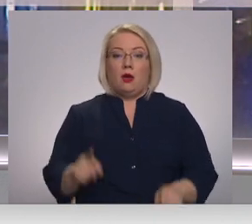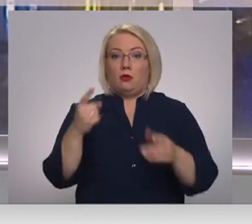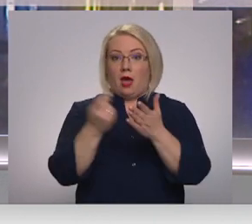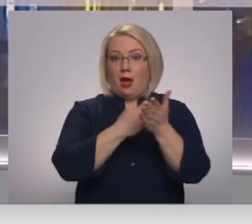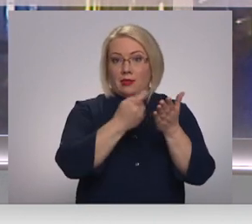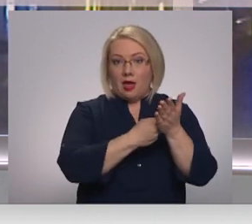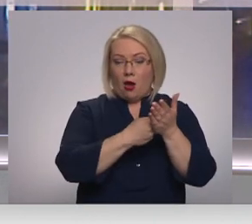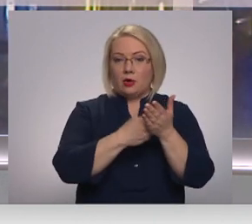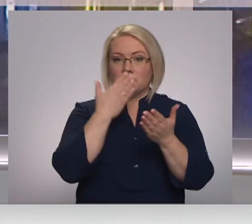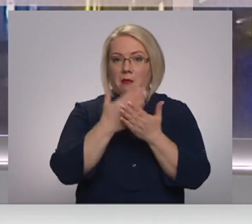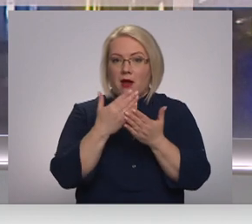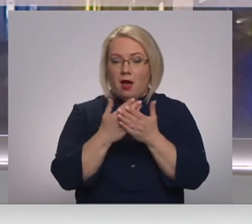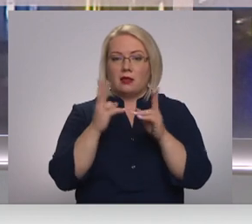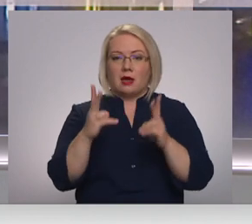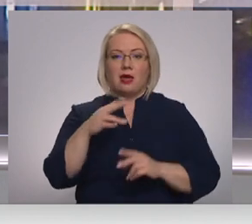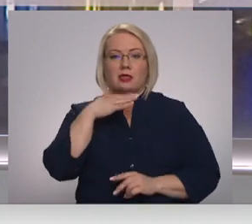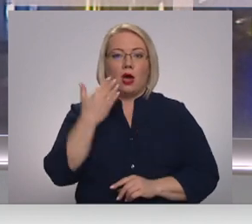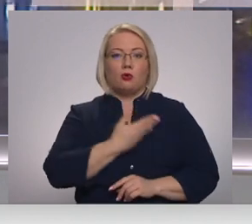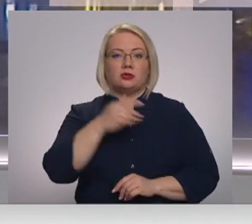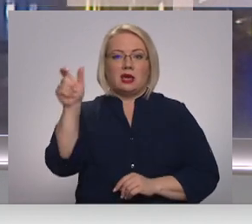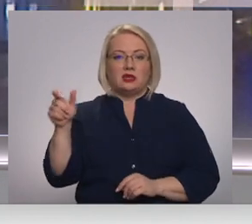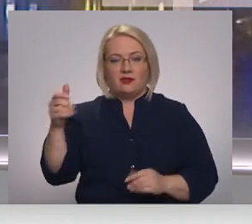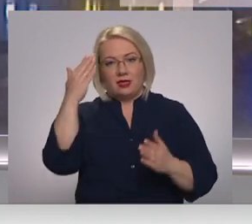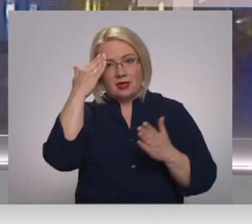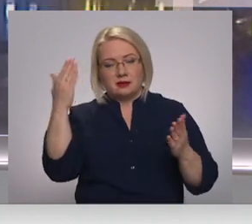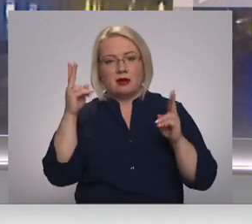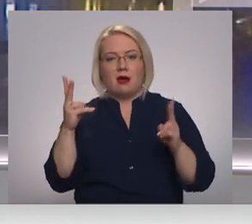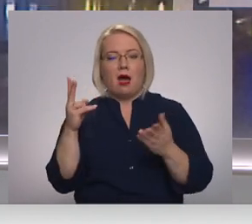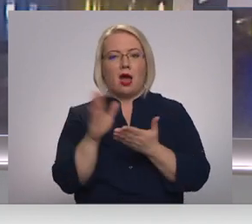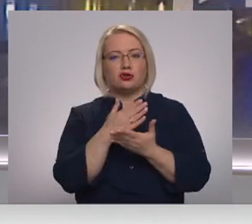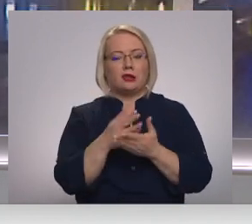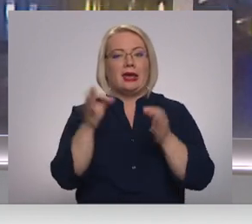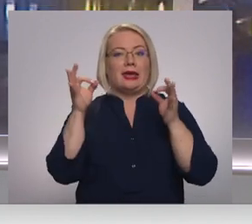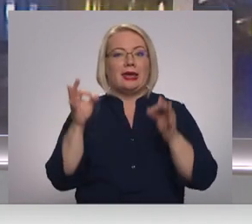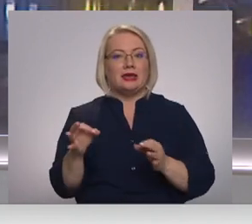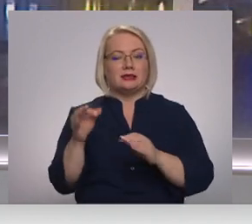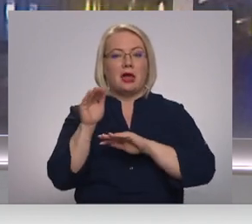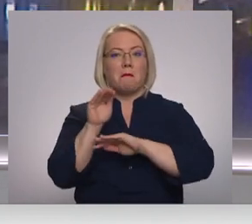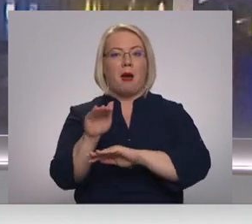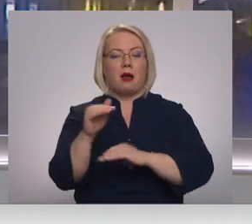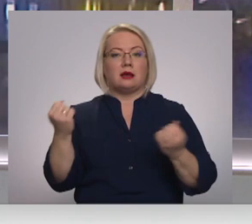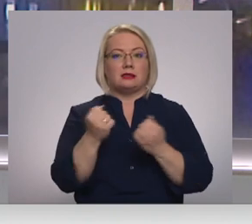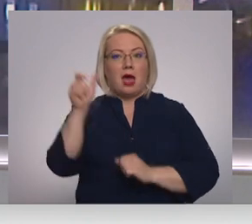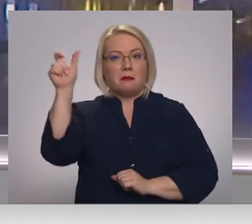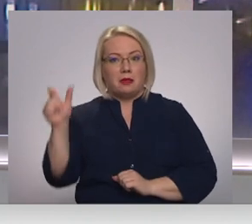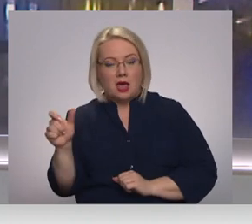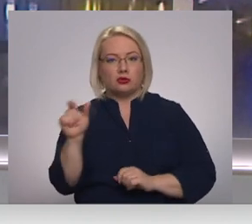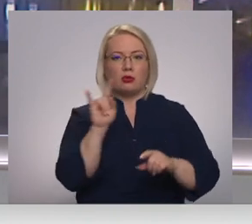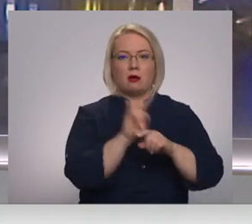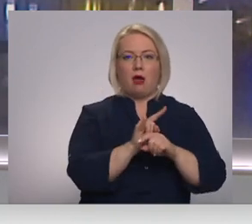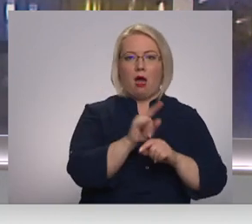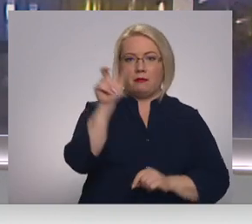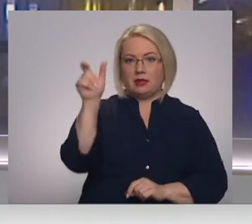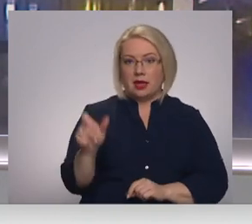aptaujus ar vienu liecina, ka ļoti daudz iedzīvotāji nezina, kā atšķirt īsta bankas darbinieka zvan no krāpnieka. Bet